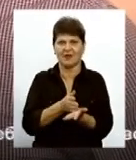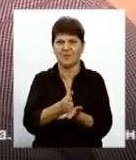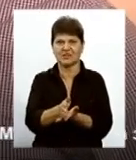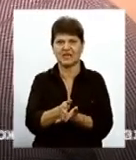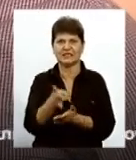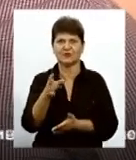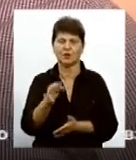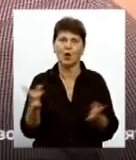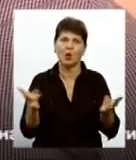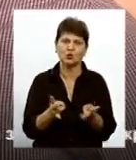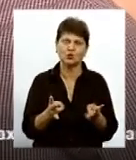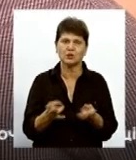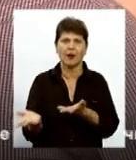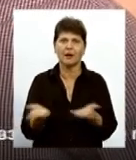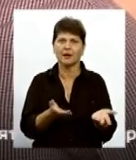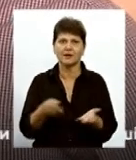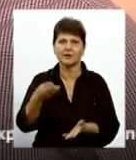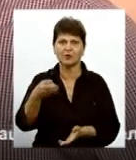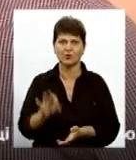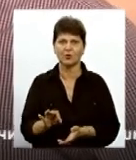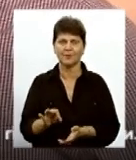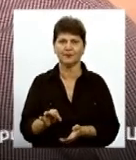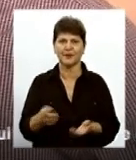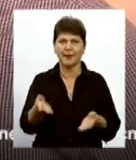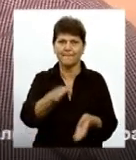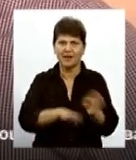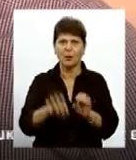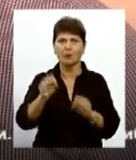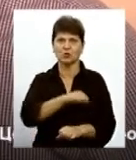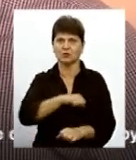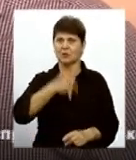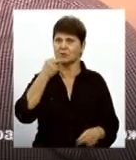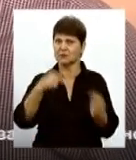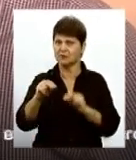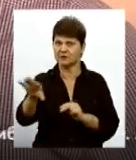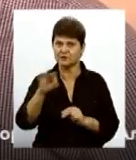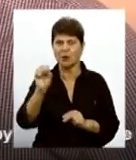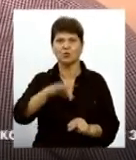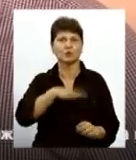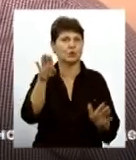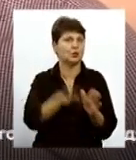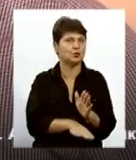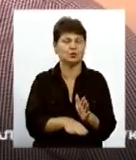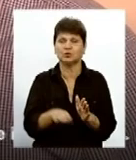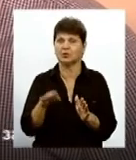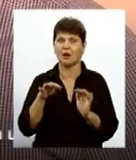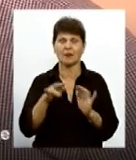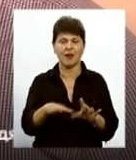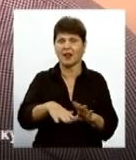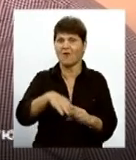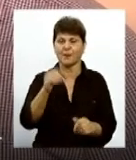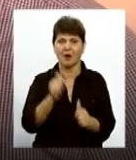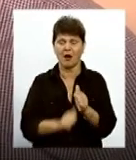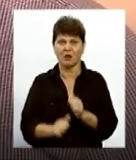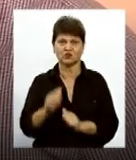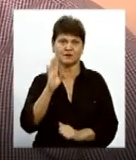Нужні йому там якісь пеленки, може, він краще захоче взяти Или краще Тобто, це справа вибору